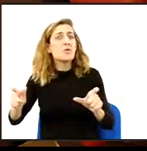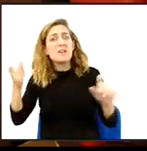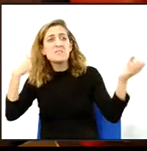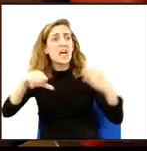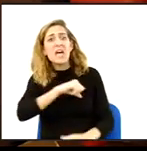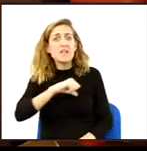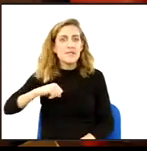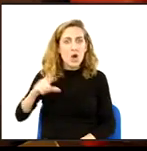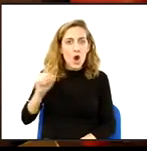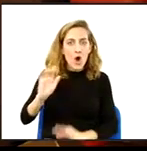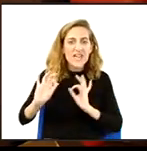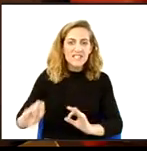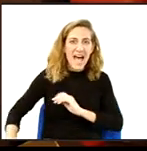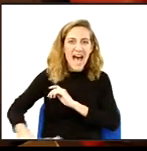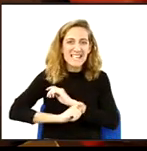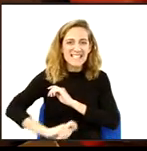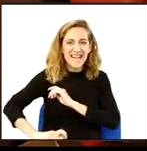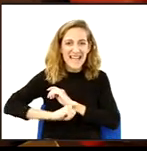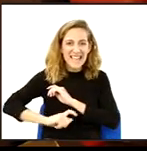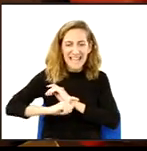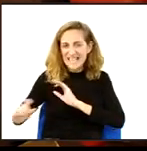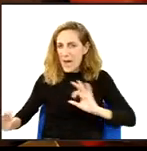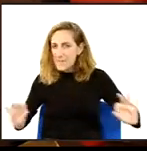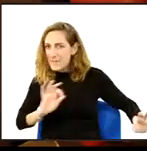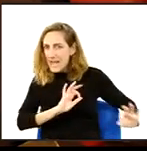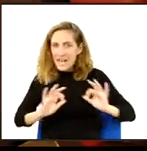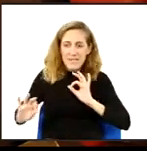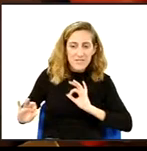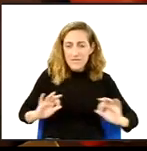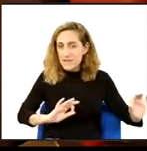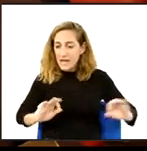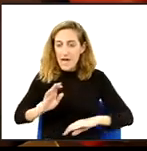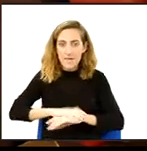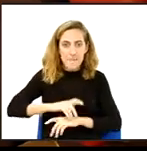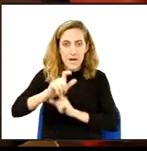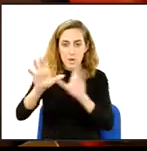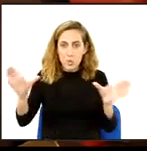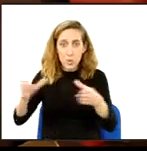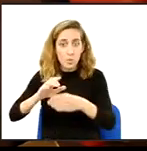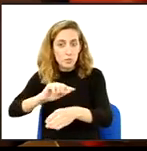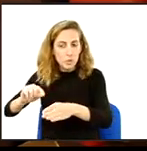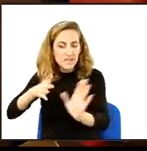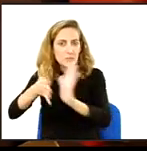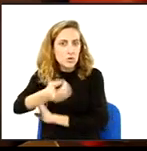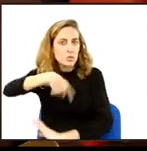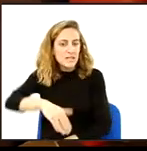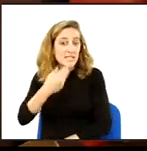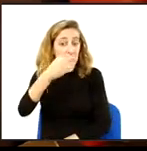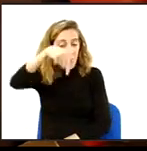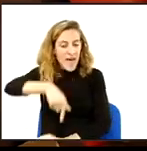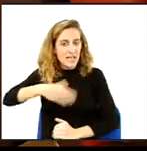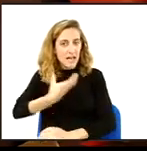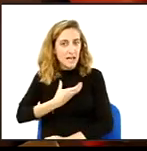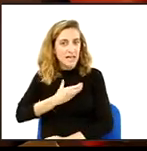sinó que formen part d'una estratègia acurada, planificada i dirigida per responsables d'organitzacions polítiques. Per això demanem que en aquest consistori